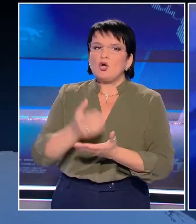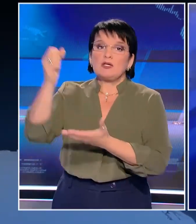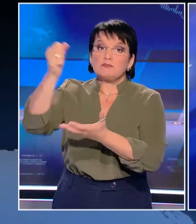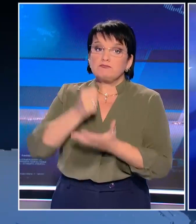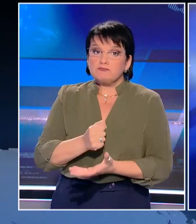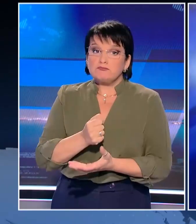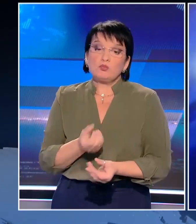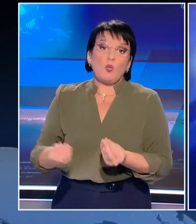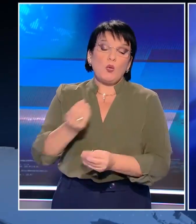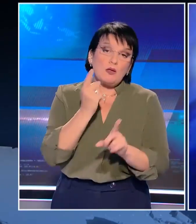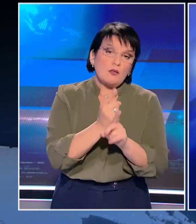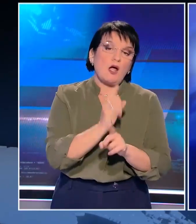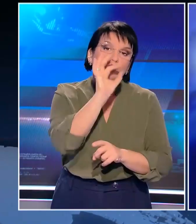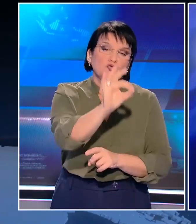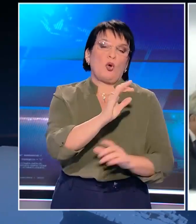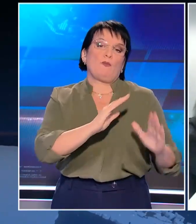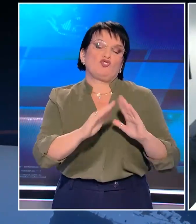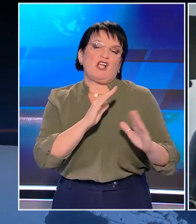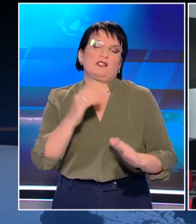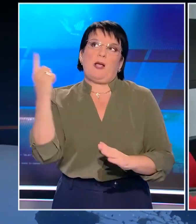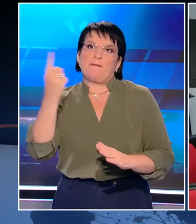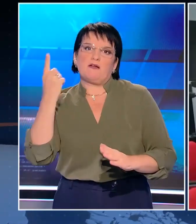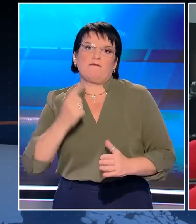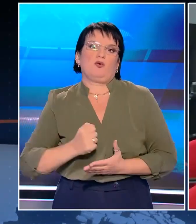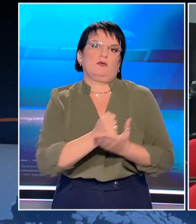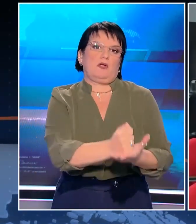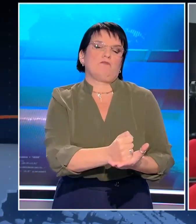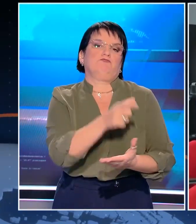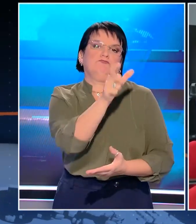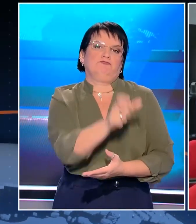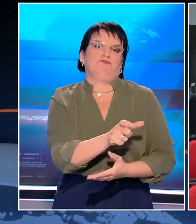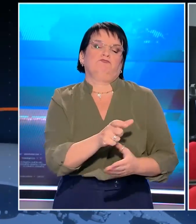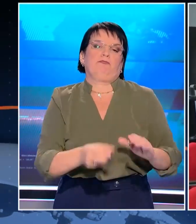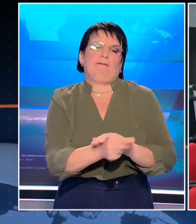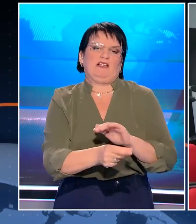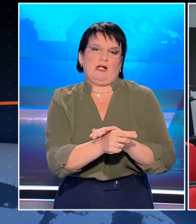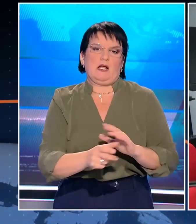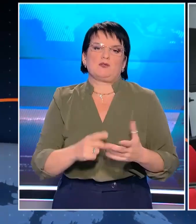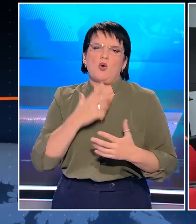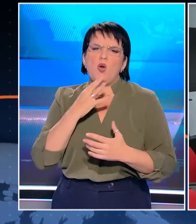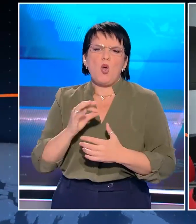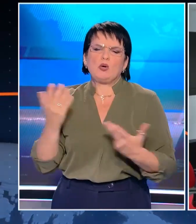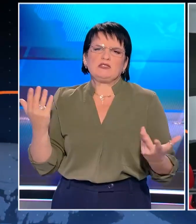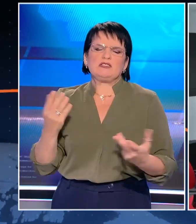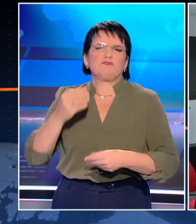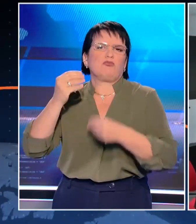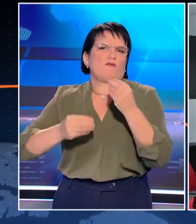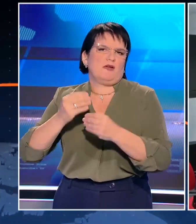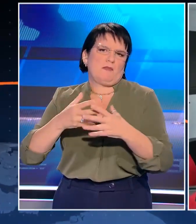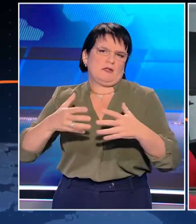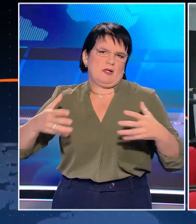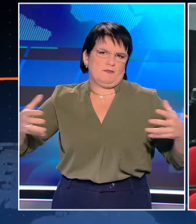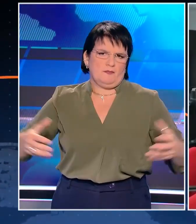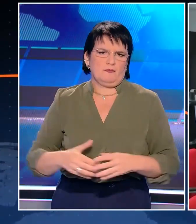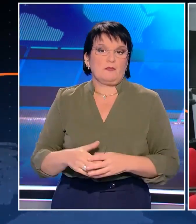κονδυλίων για τη μετανάστευση και την πολιτική προστασία αλλά και τη θέσπιση ενός νέου χρηματοδοτικού εργαλείου για τις καταστροφές που προέρχονται από την κλιματική κρίση.